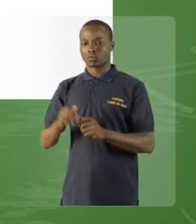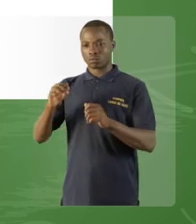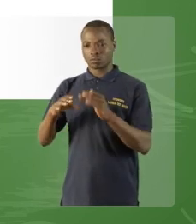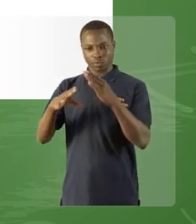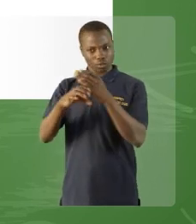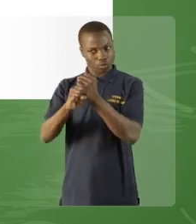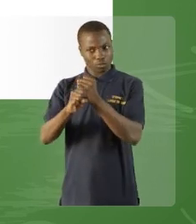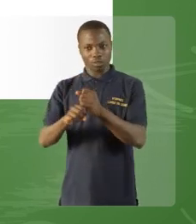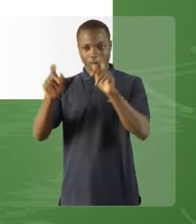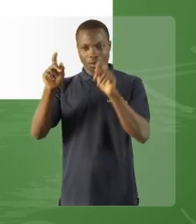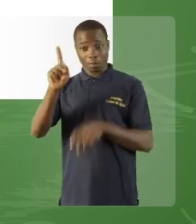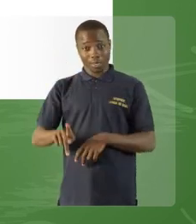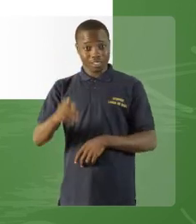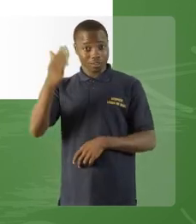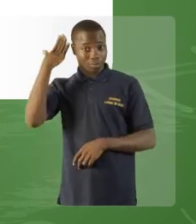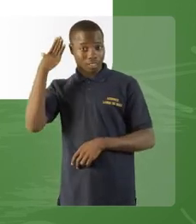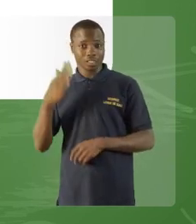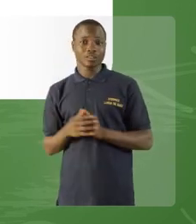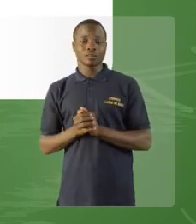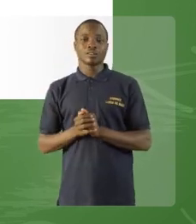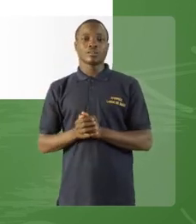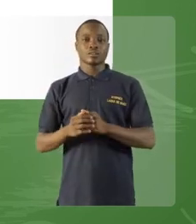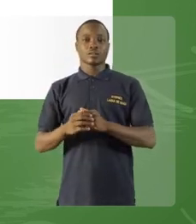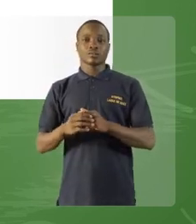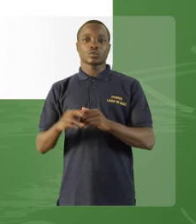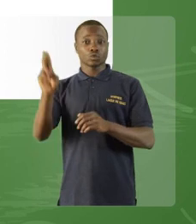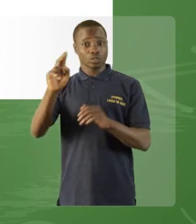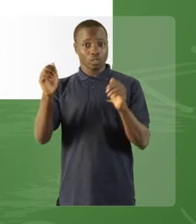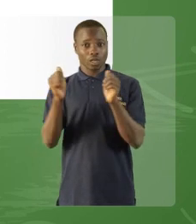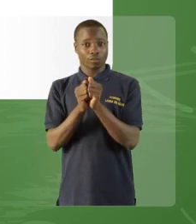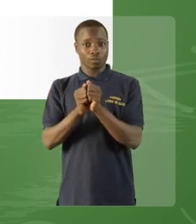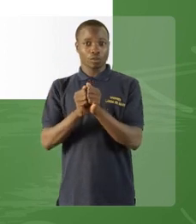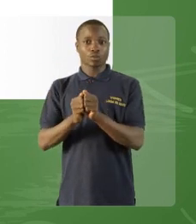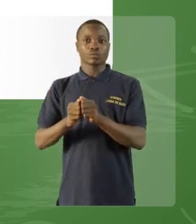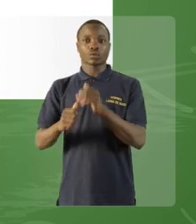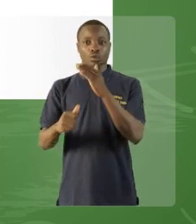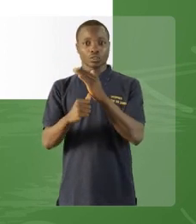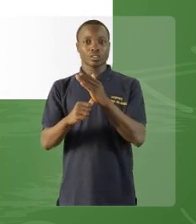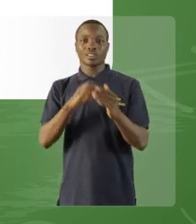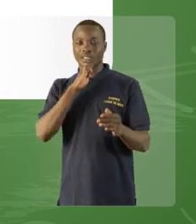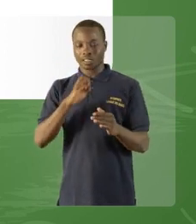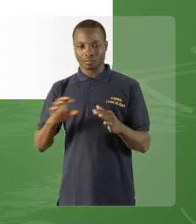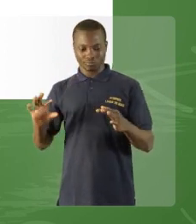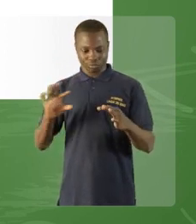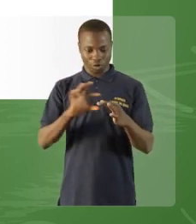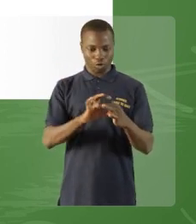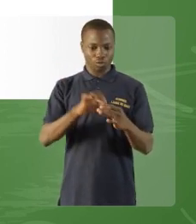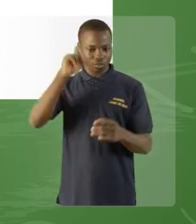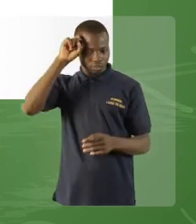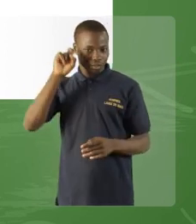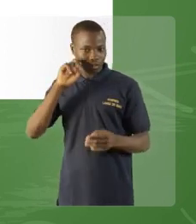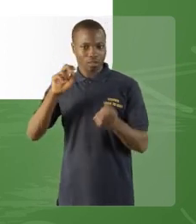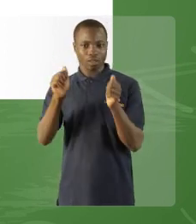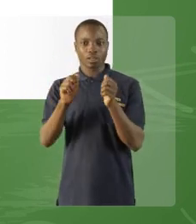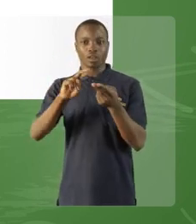l'auxiliaire « être » change en fonction de la personne. Donc, nous pouvons dire que le participe passé